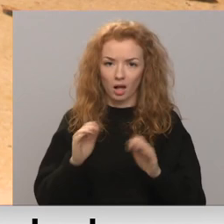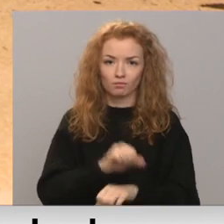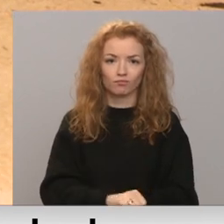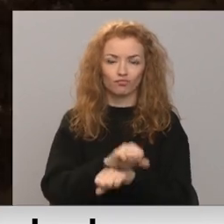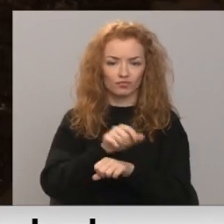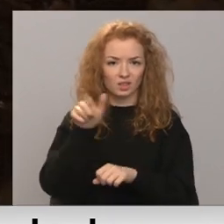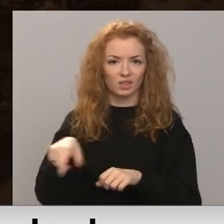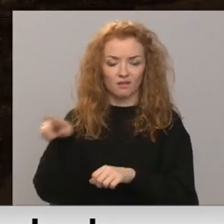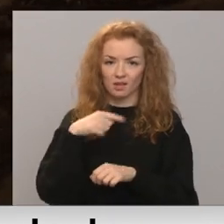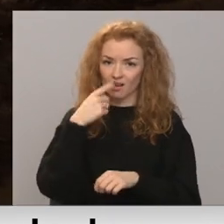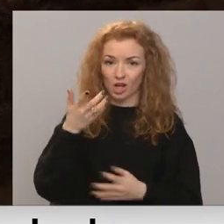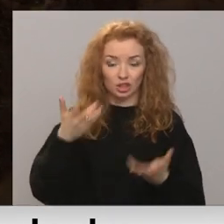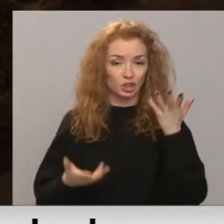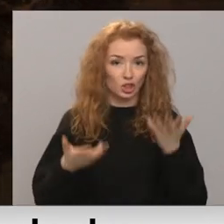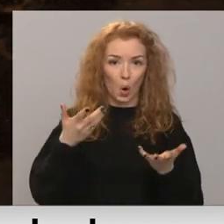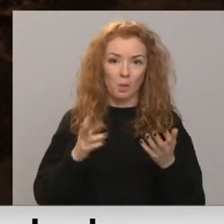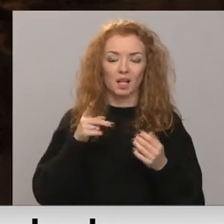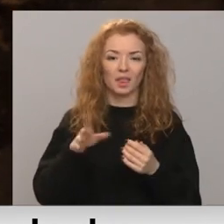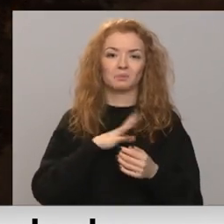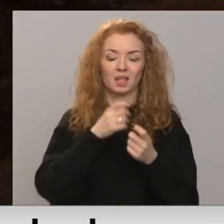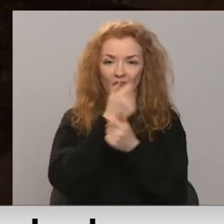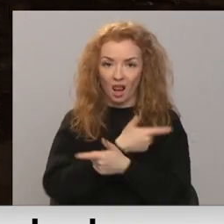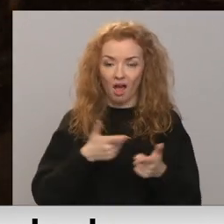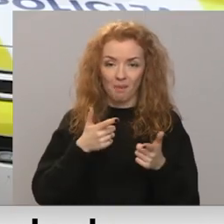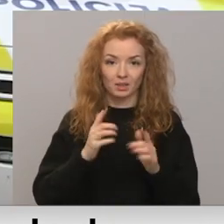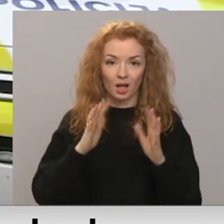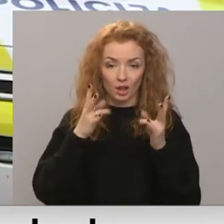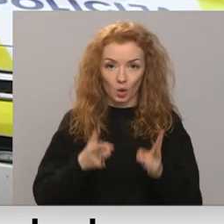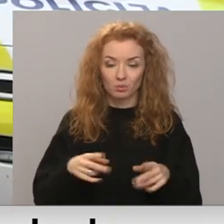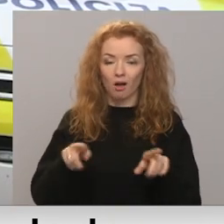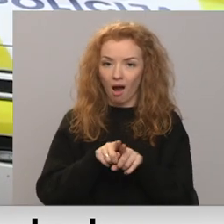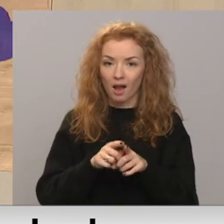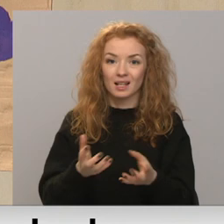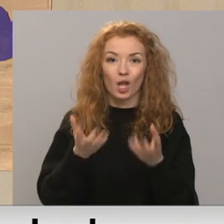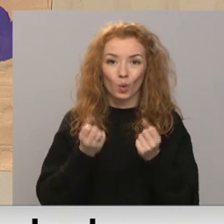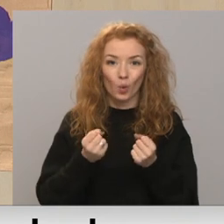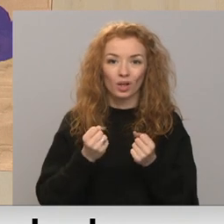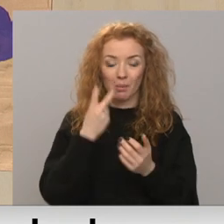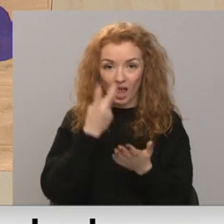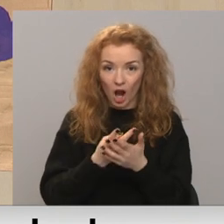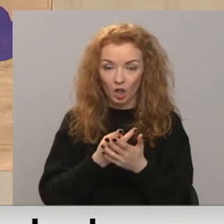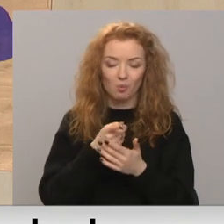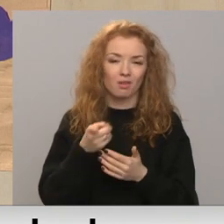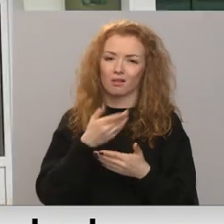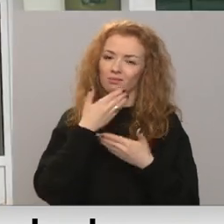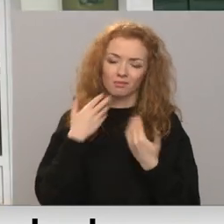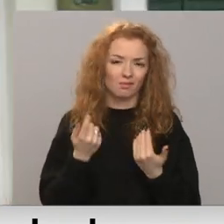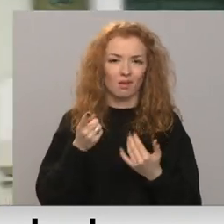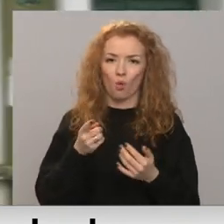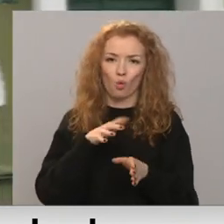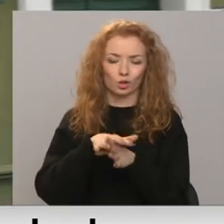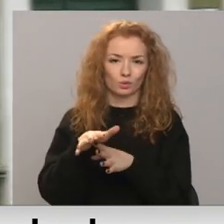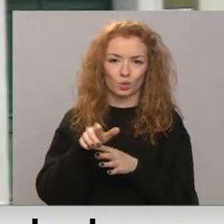Šaubas vai nāvi izraisīja nelaimas gadījums. Arī sākotnējīgotie materiāli liecināja, ka visticamāk nav noticis homofobisks